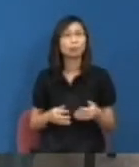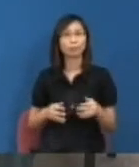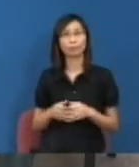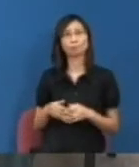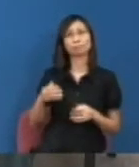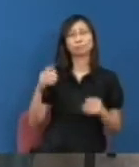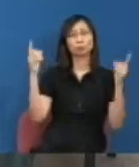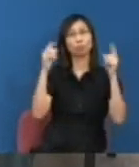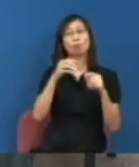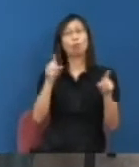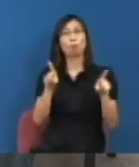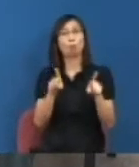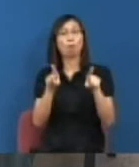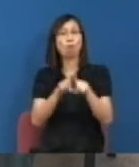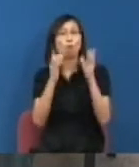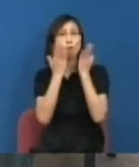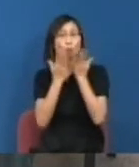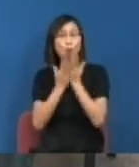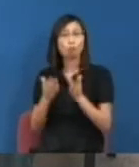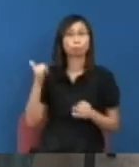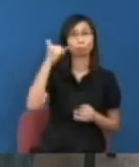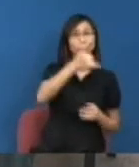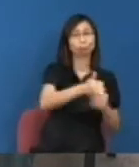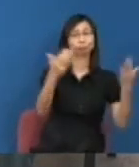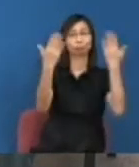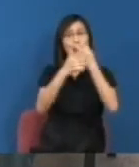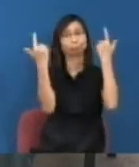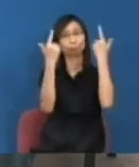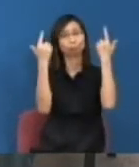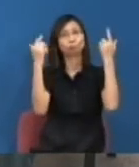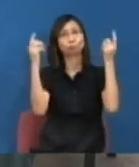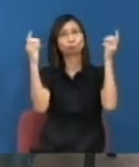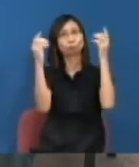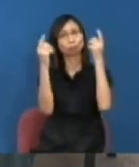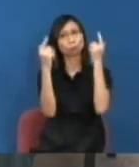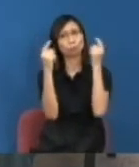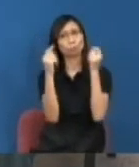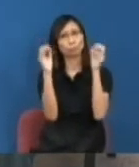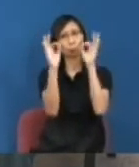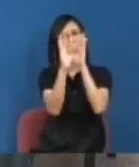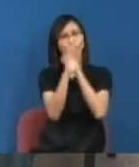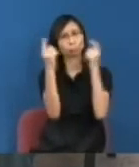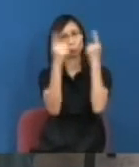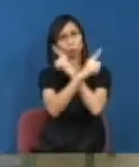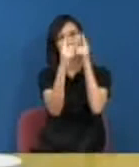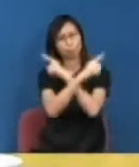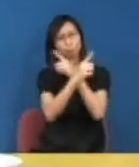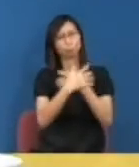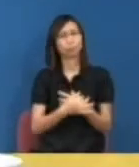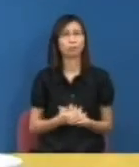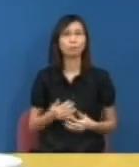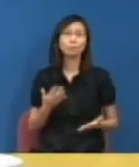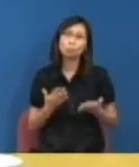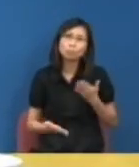事但大學傳統以來中世紀以來都是教授指教教授指教剛才講到教授指教